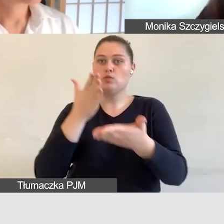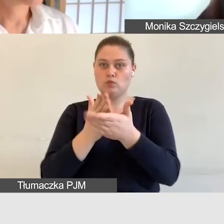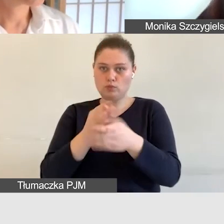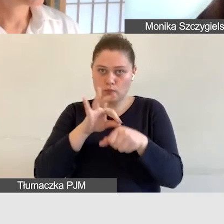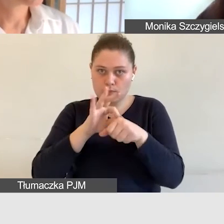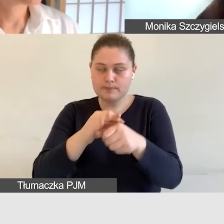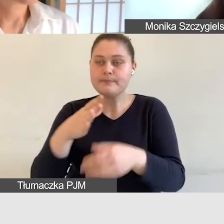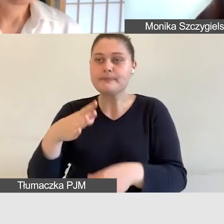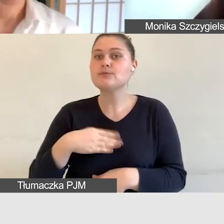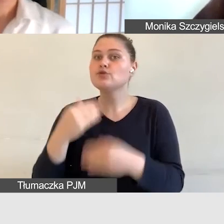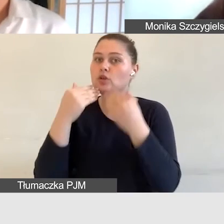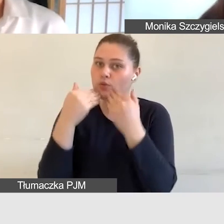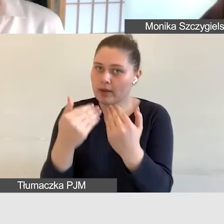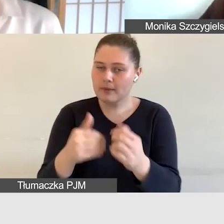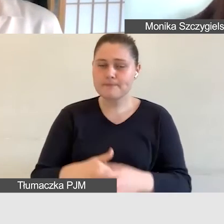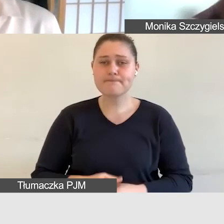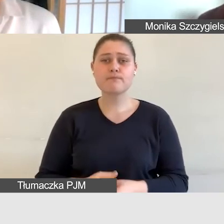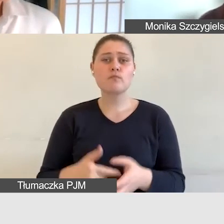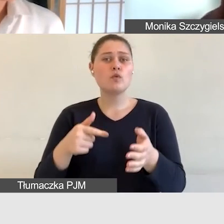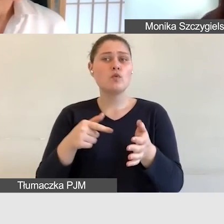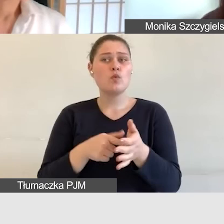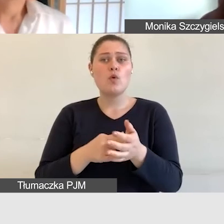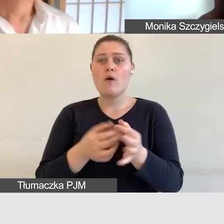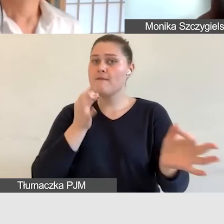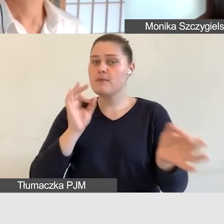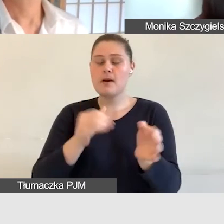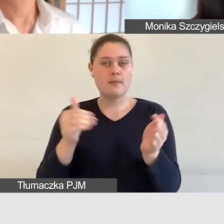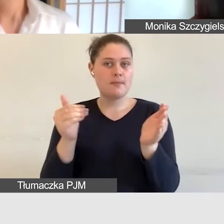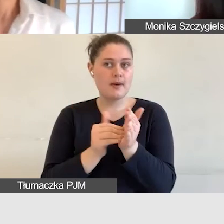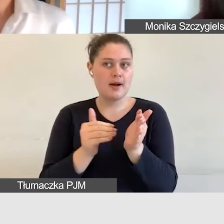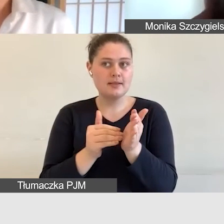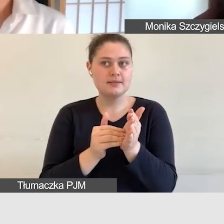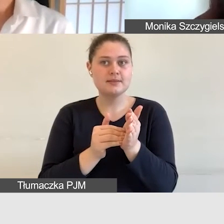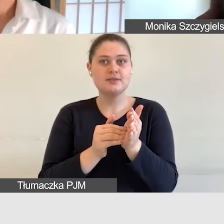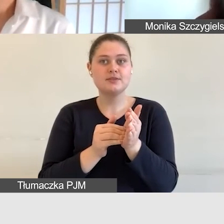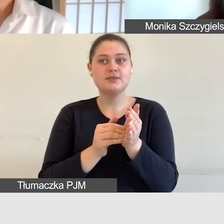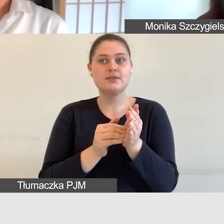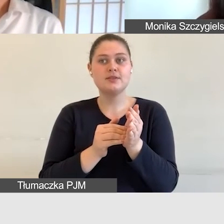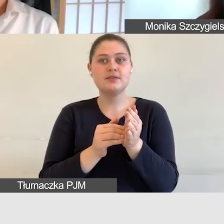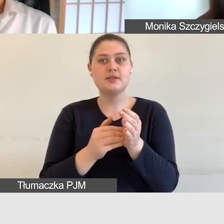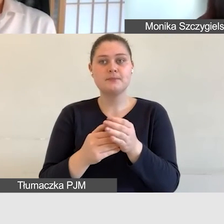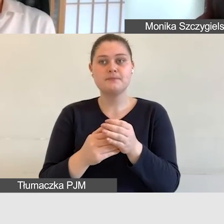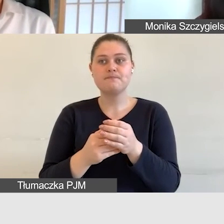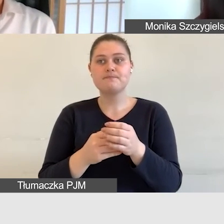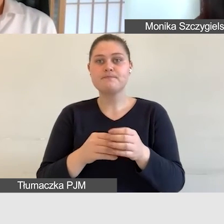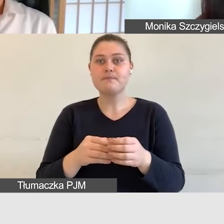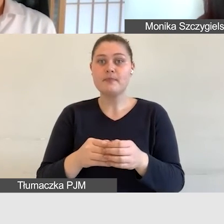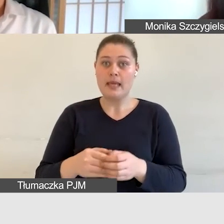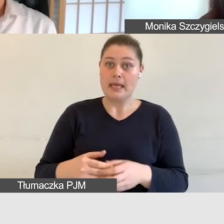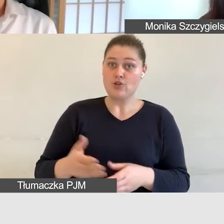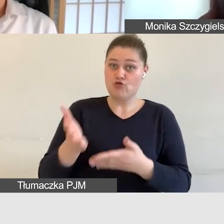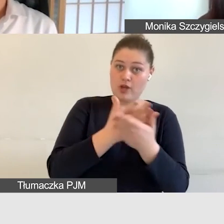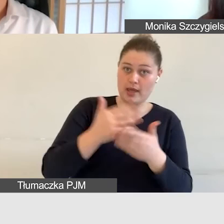wiele praktycznych informacji które uzupełniły się z naszą teoretyczną częścią dotyczącą